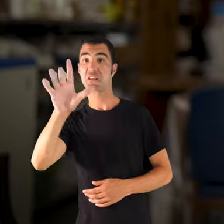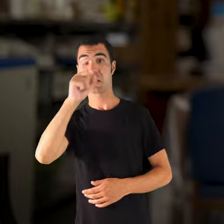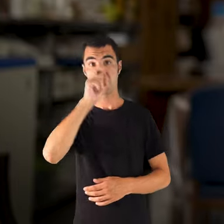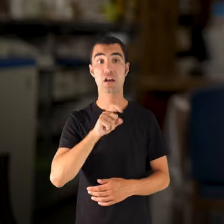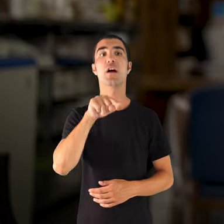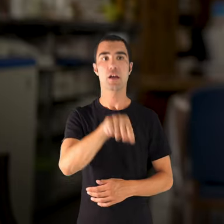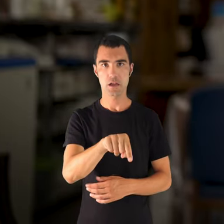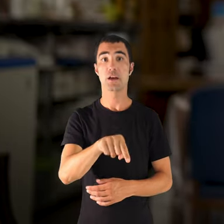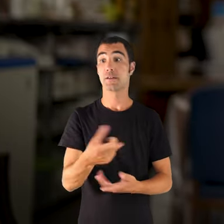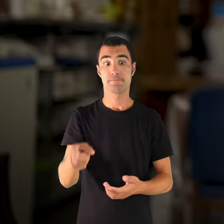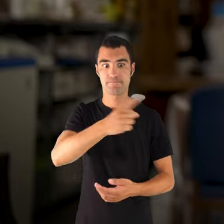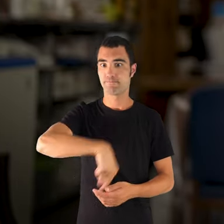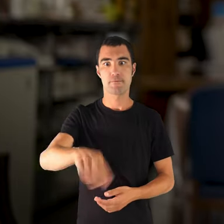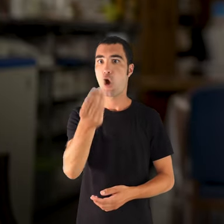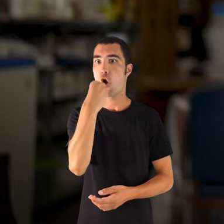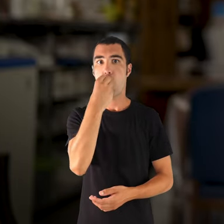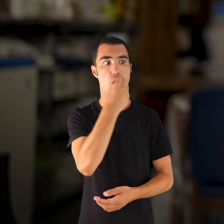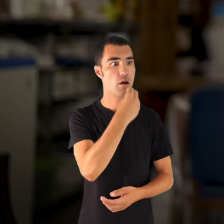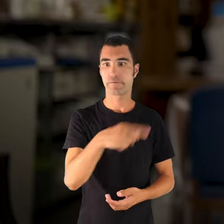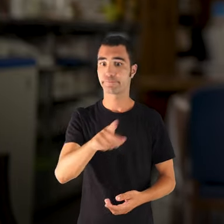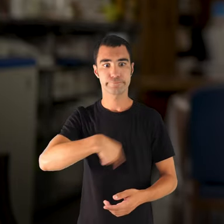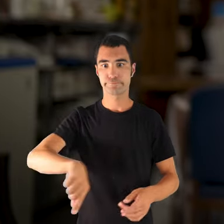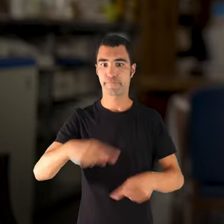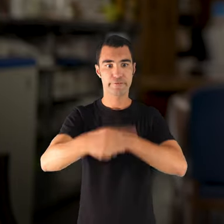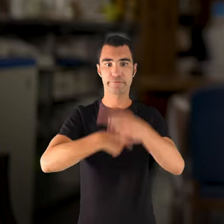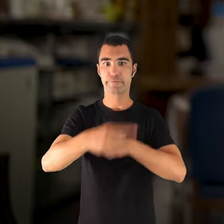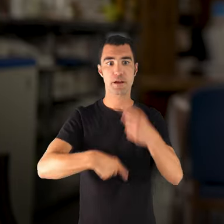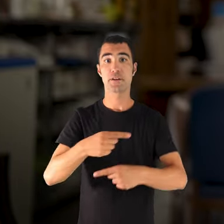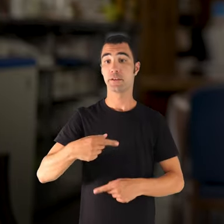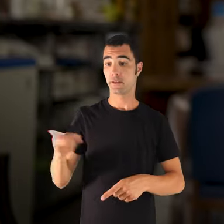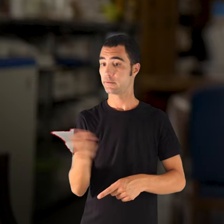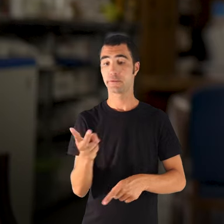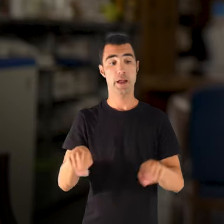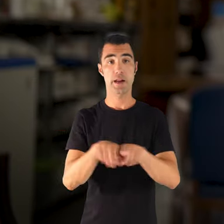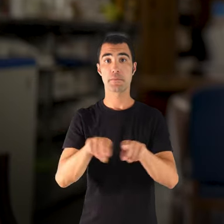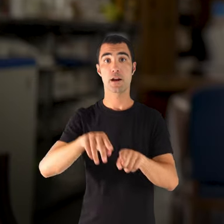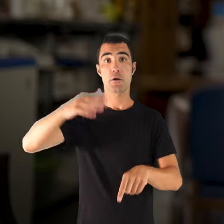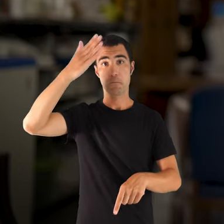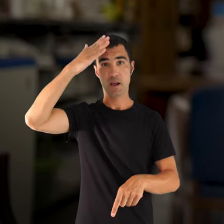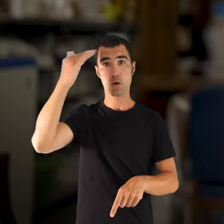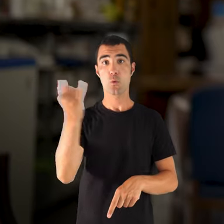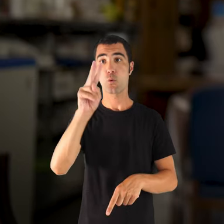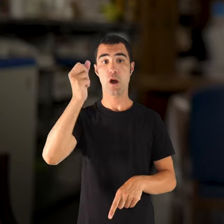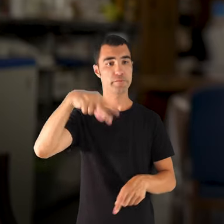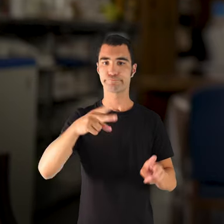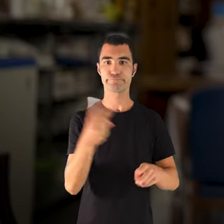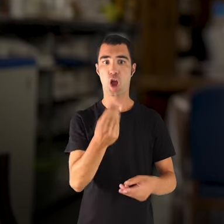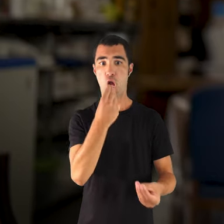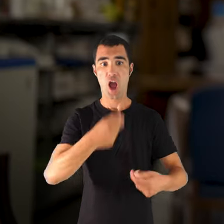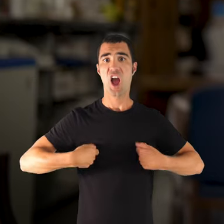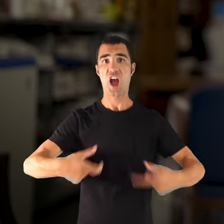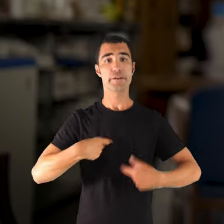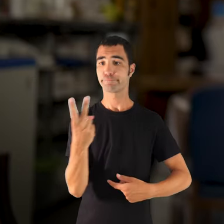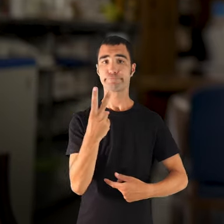llevar bocars de davant, com el seu germà major, també en Joan, se'n van anar cap a França a fer feina a comerços francesos,